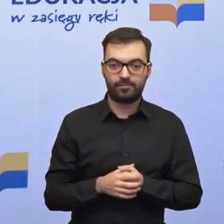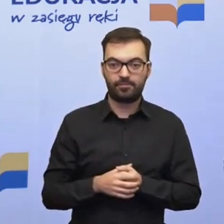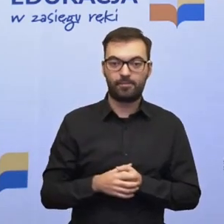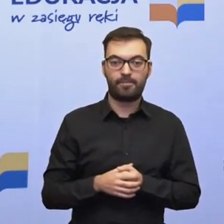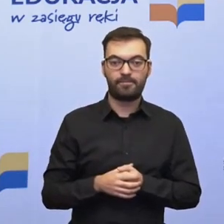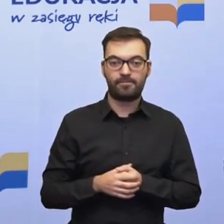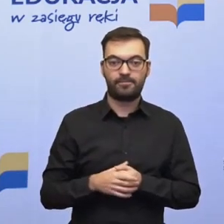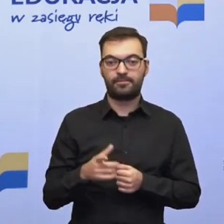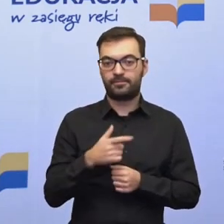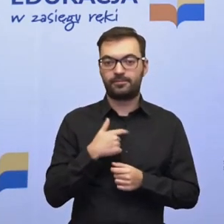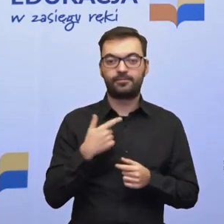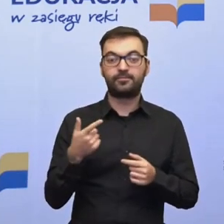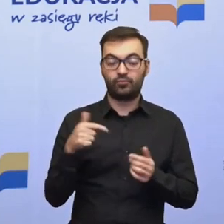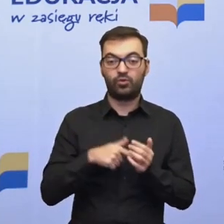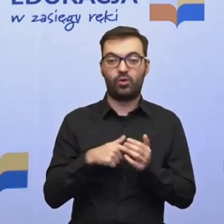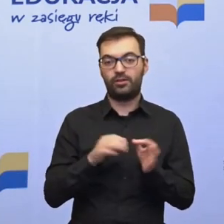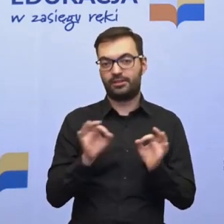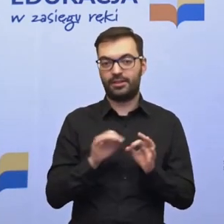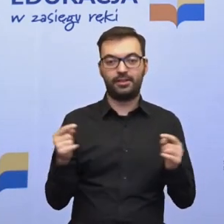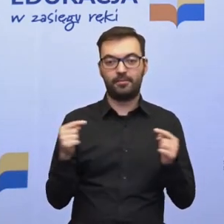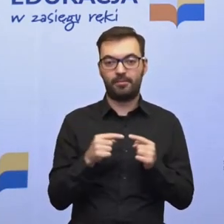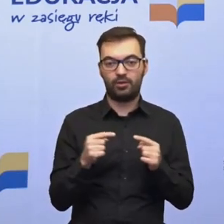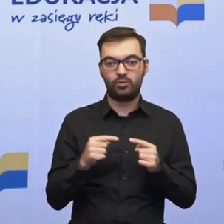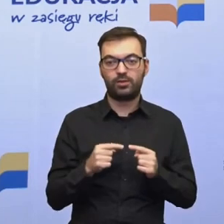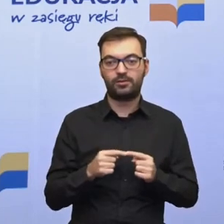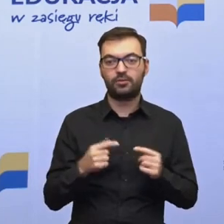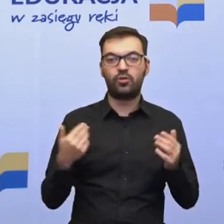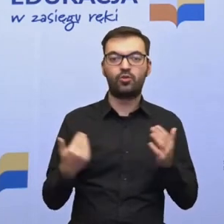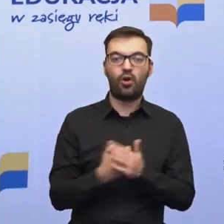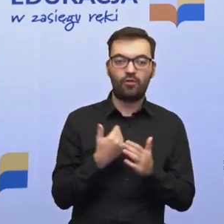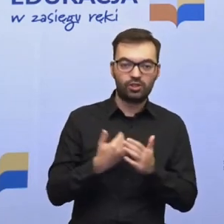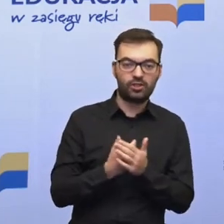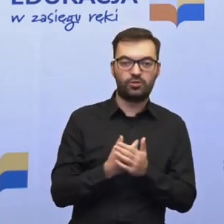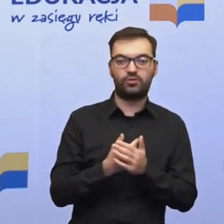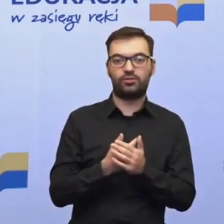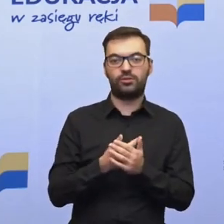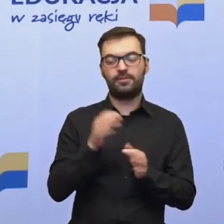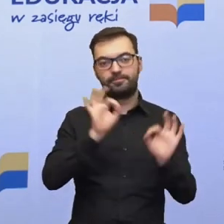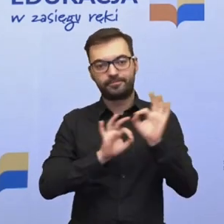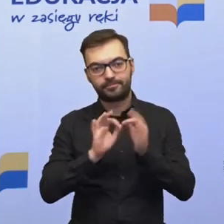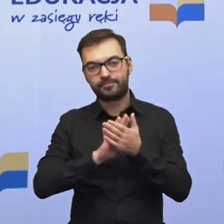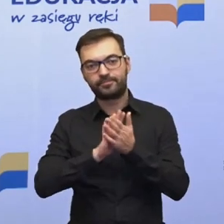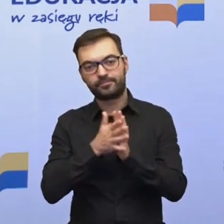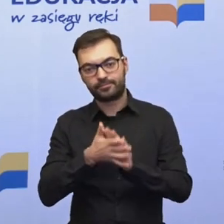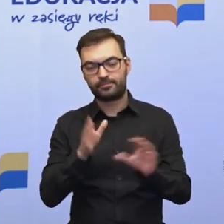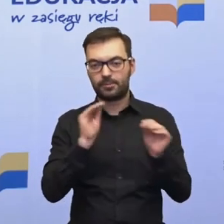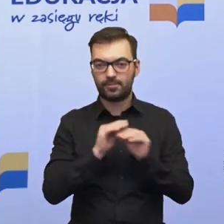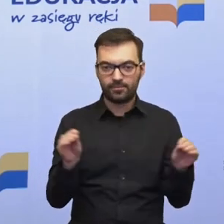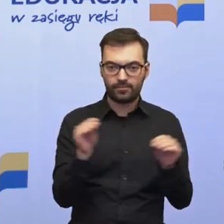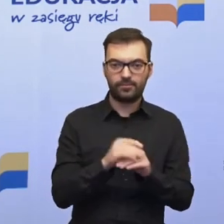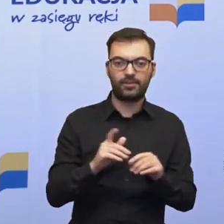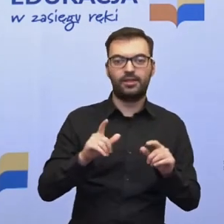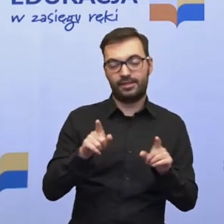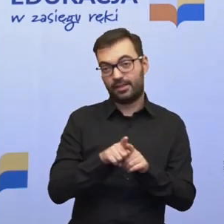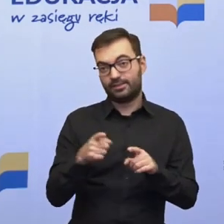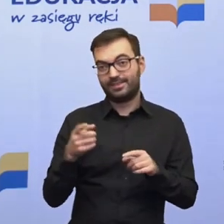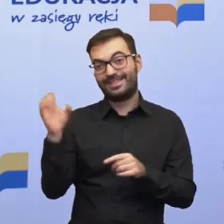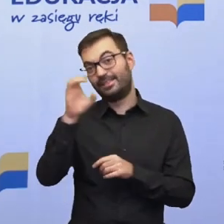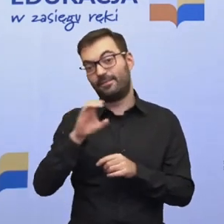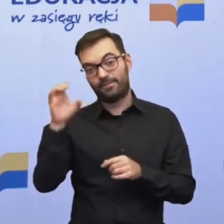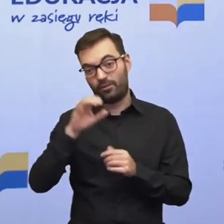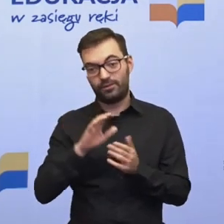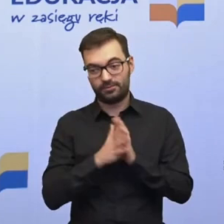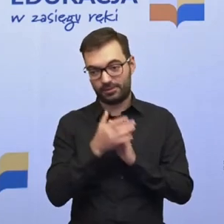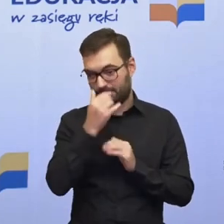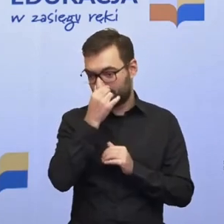to oczywiście bardzo mocno wpisuje się unowocześnianie i modernizacja edukacji i też cały komponent cyfrowy. I tutaj